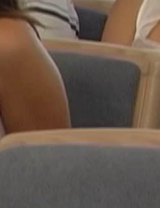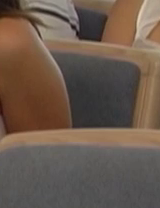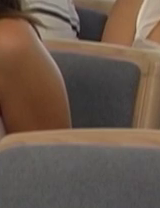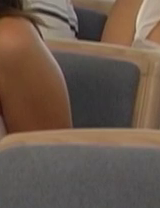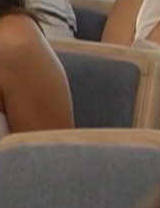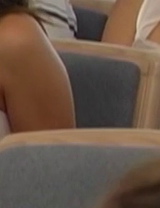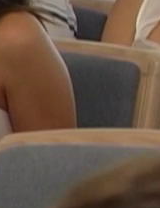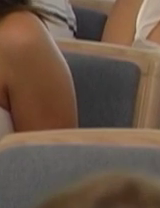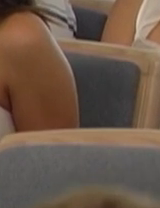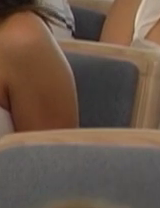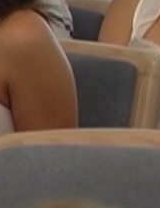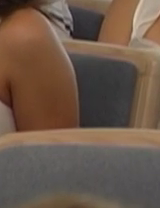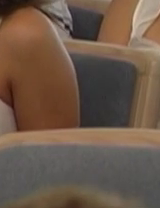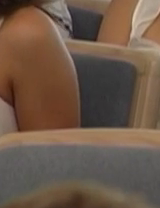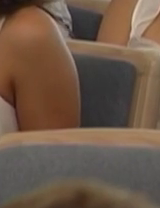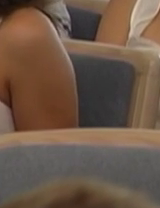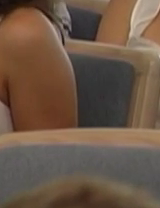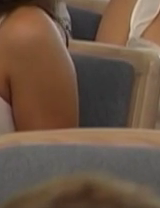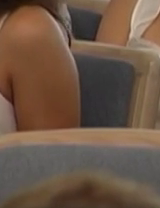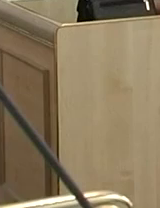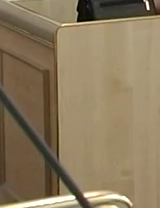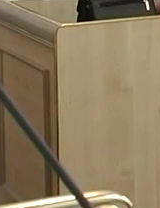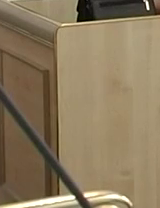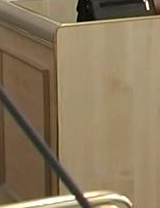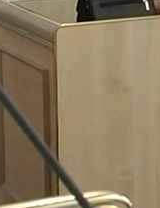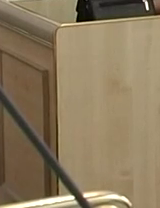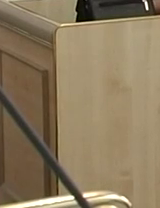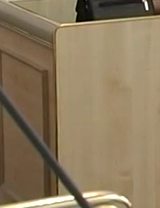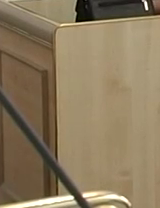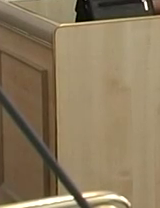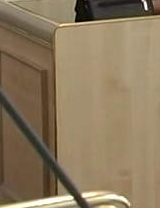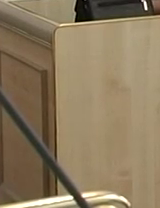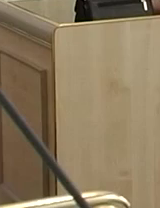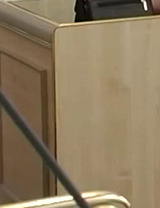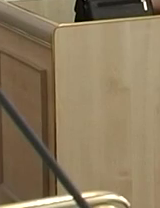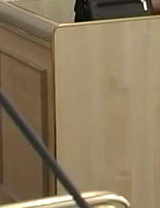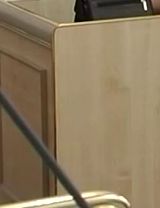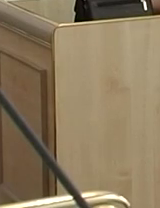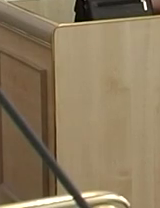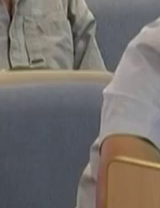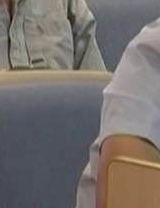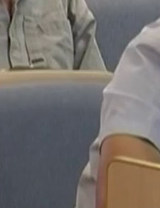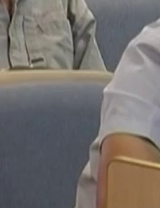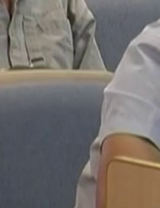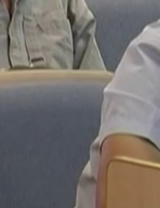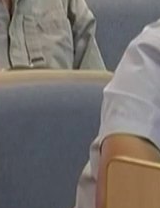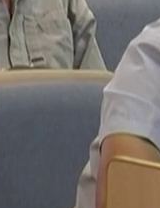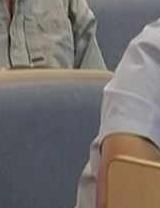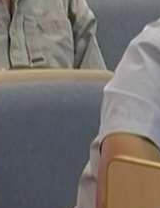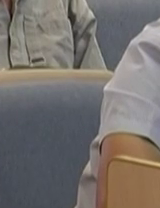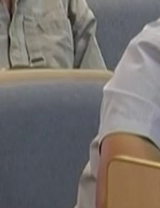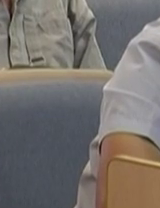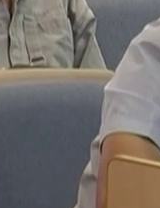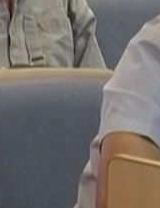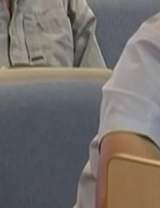Нагадаю, днями в облдержадміністрації відновили імпровізовану дошку, де розмістили портрети очільників Хмельницької облдержадміністрації Серед